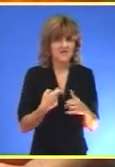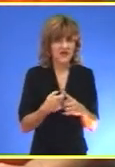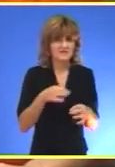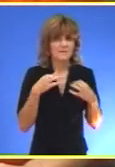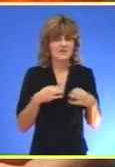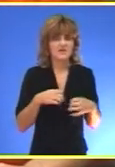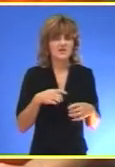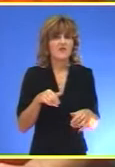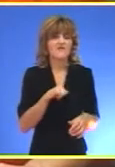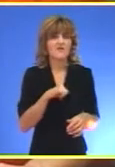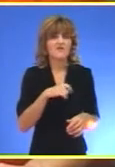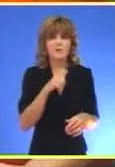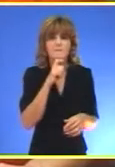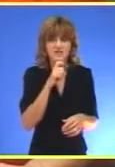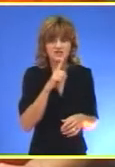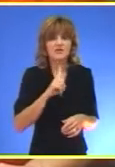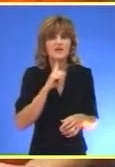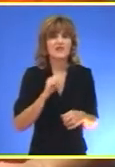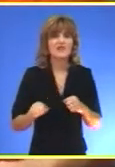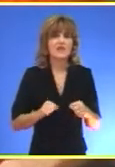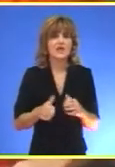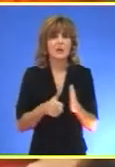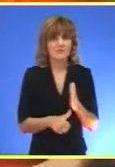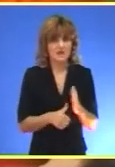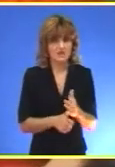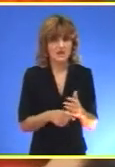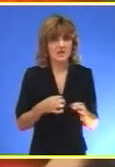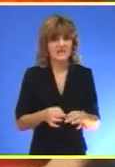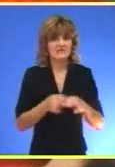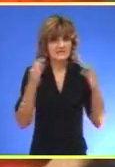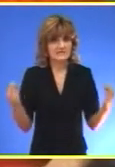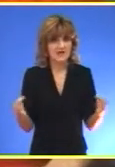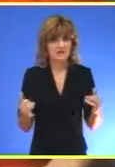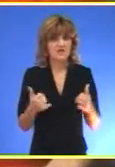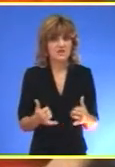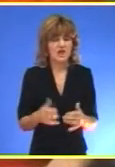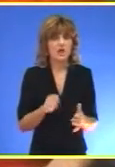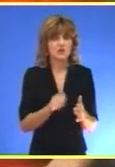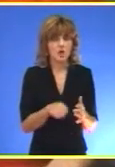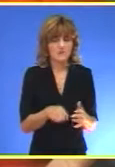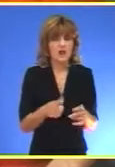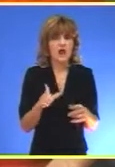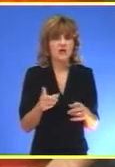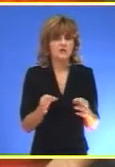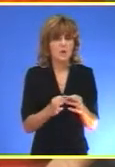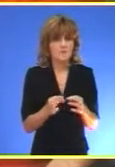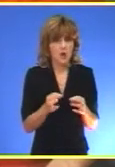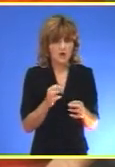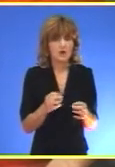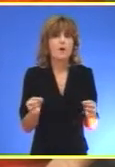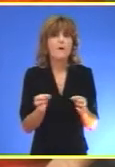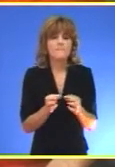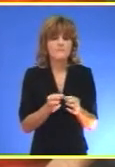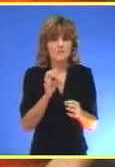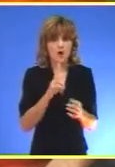Saveza Vojvođanskih Mađara I direktora Agrobanke Izjavio je danas odbornik lokalnog parlamenta Laslo Boni Boni u isto